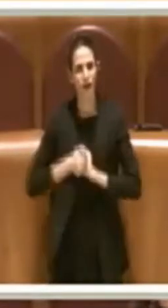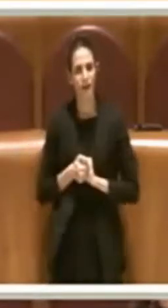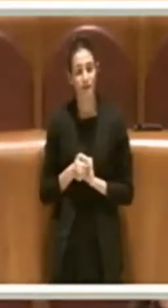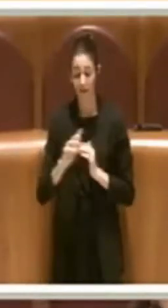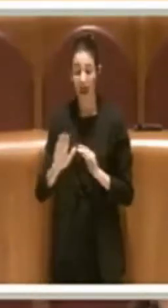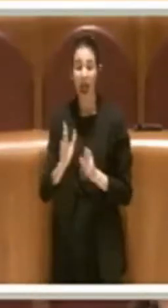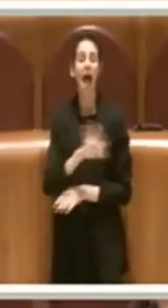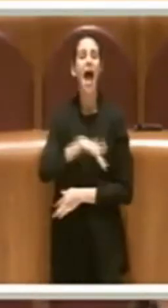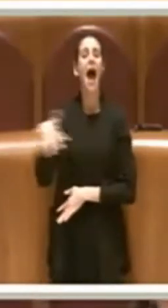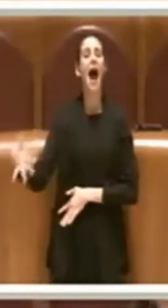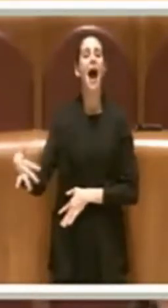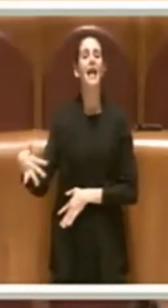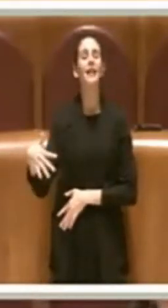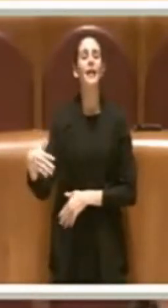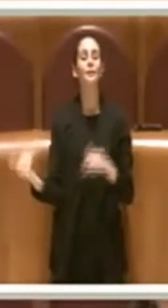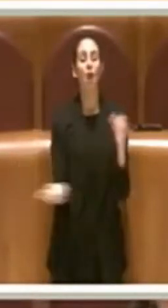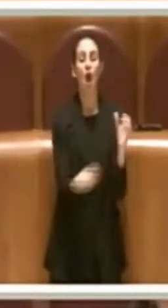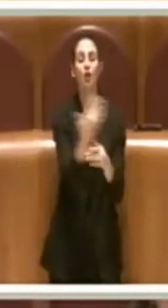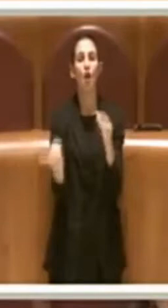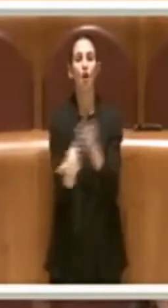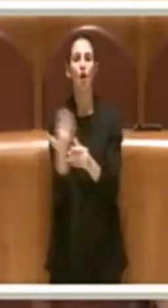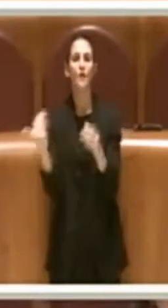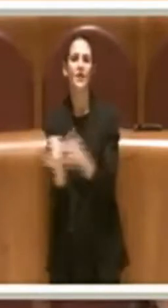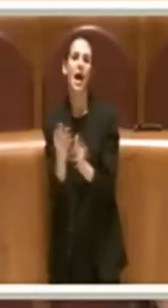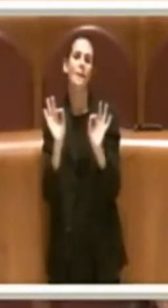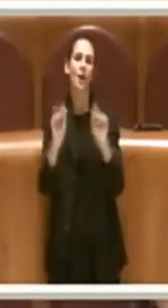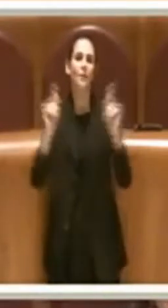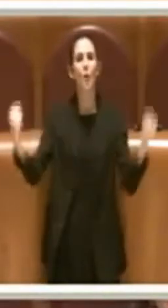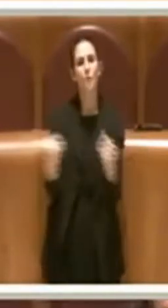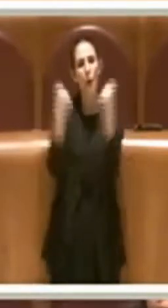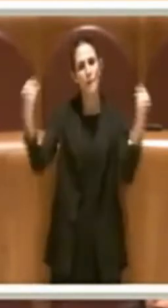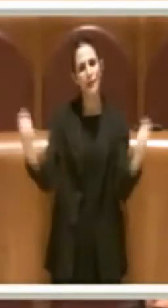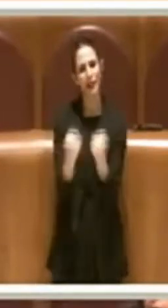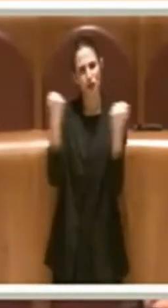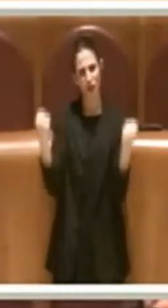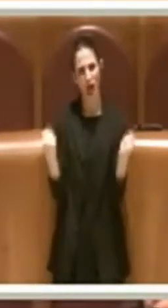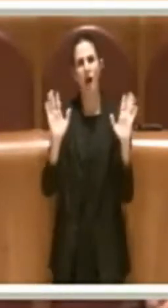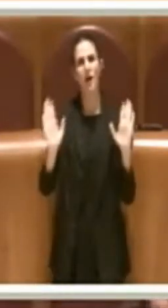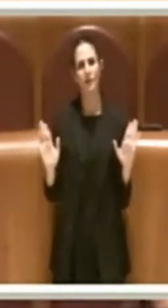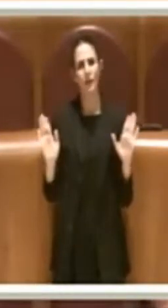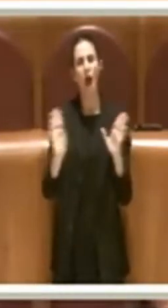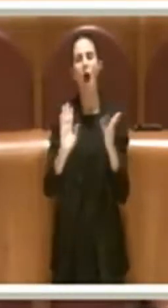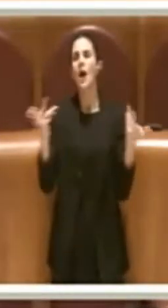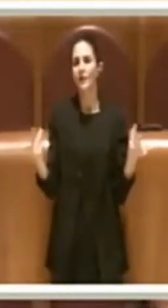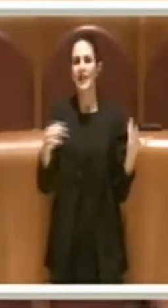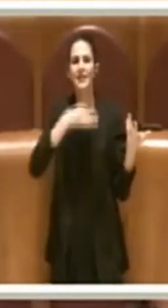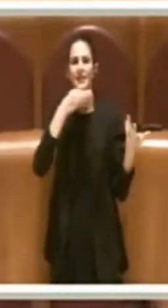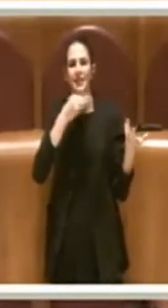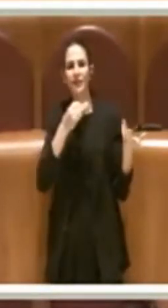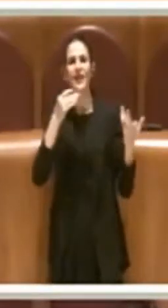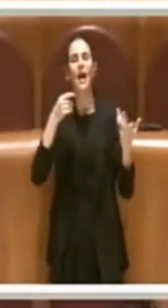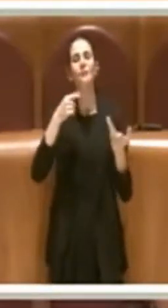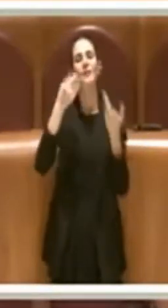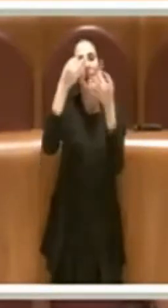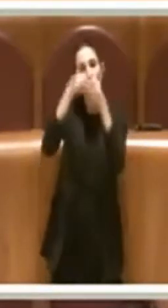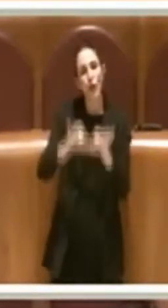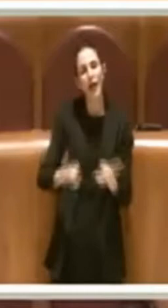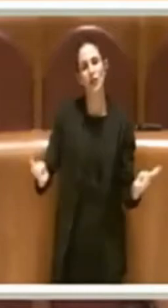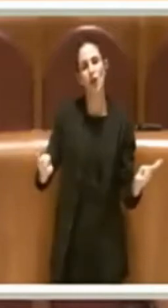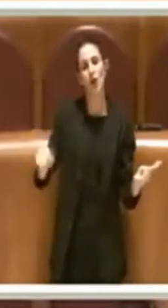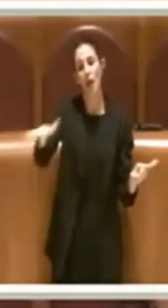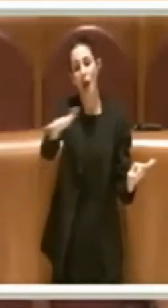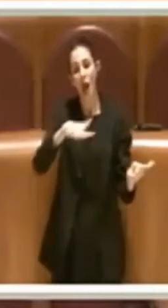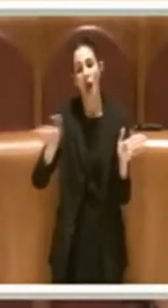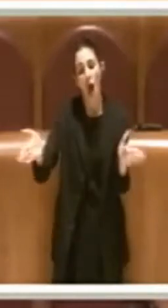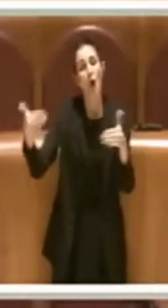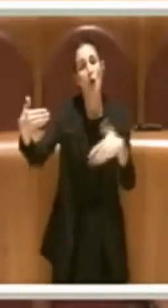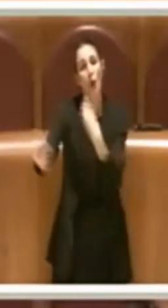vogliamo inserire è quella sulla pubblicità, o meglio, della disciplina, su come non si deve pubblicizzare un luogo del gioco. E per gioco,